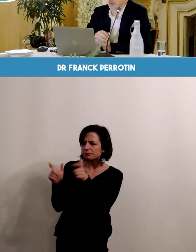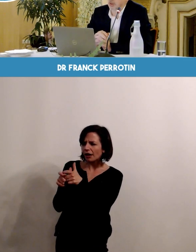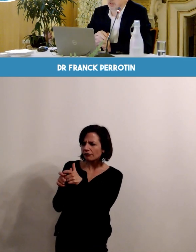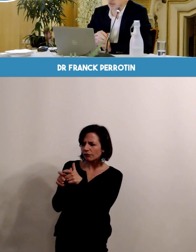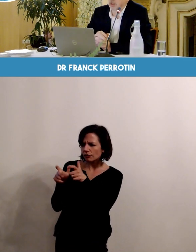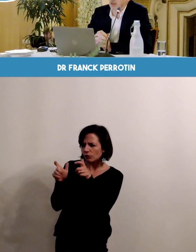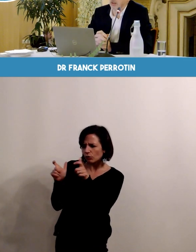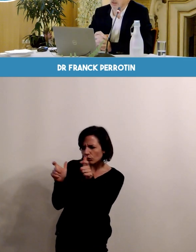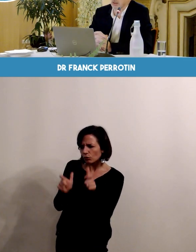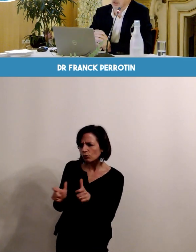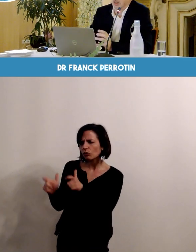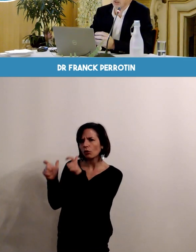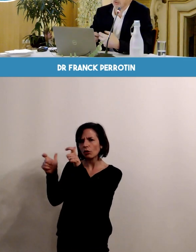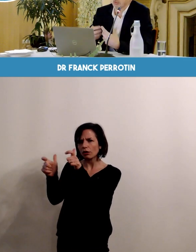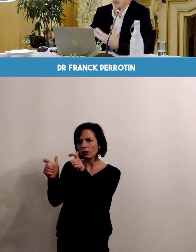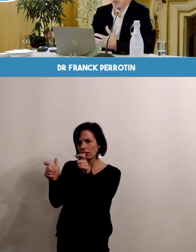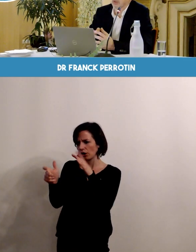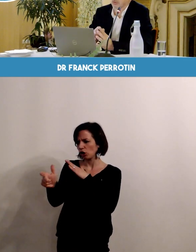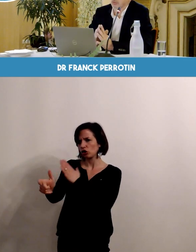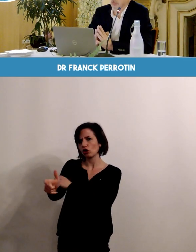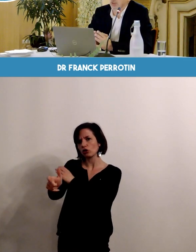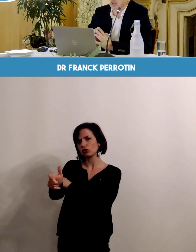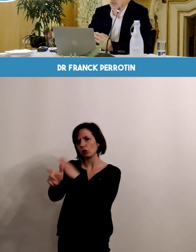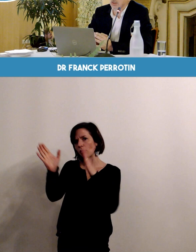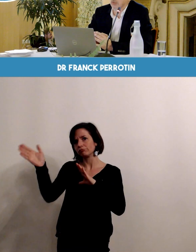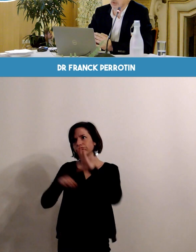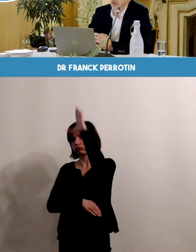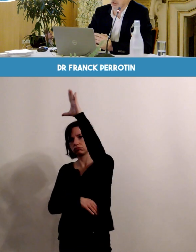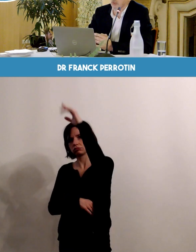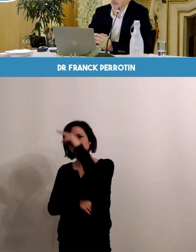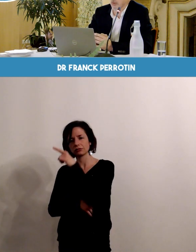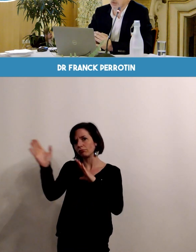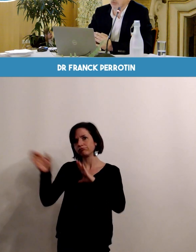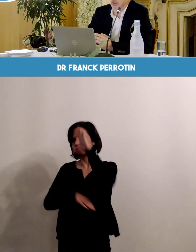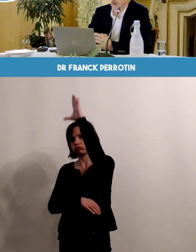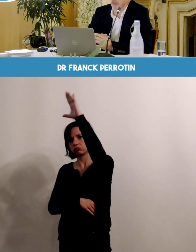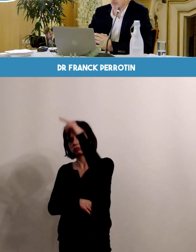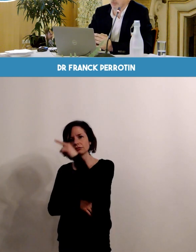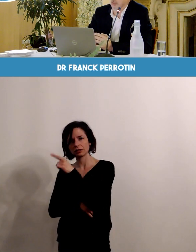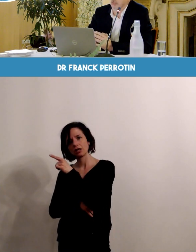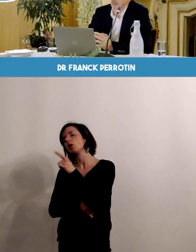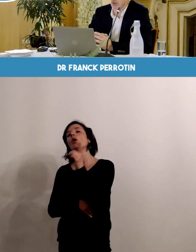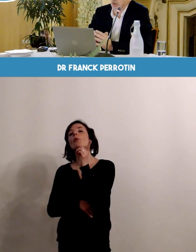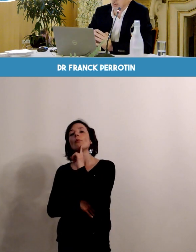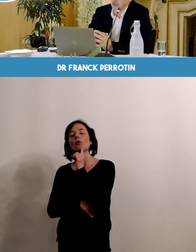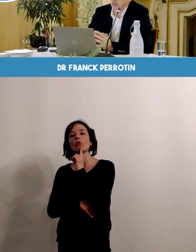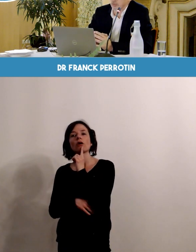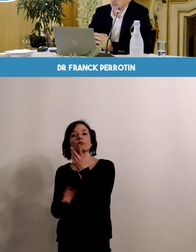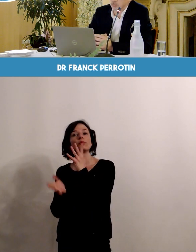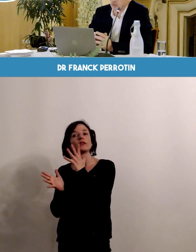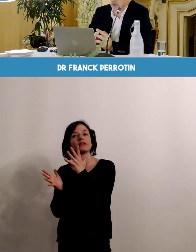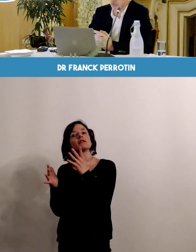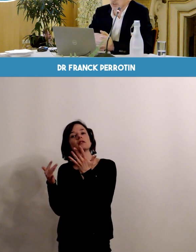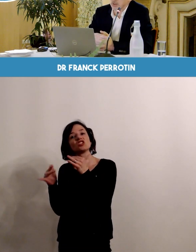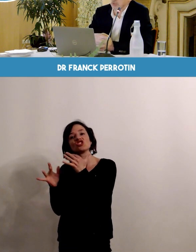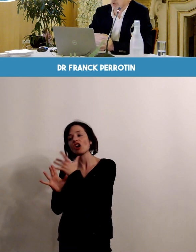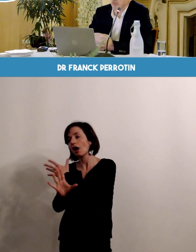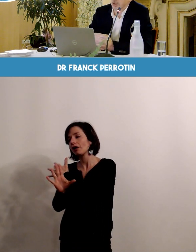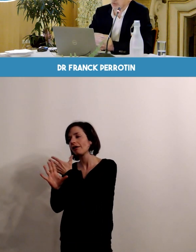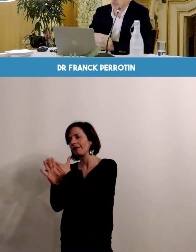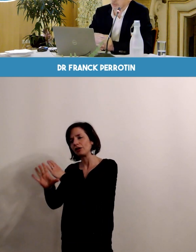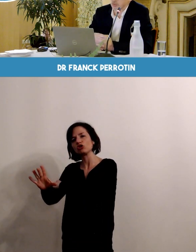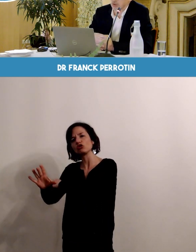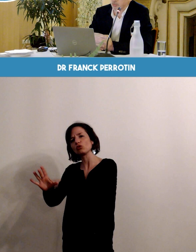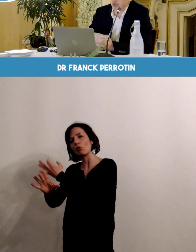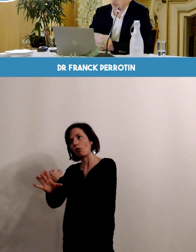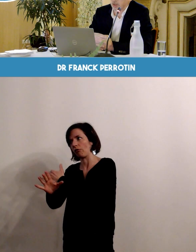'hypertension artérielle alors soit hypertension qui existe déjà au moment du début de la grossesse soit